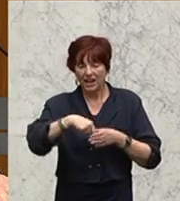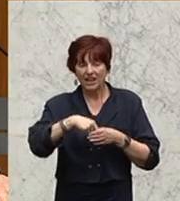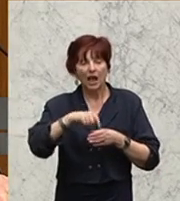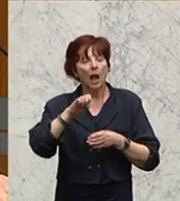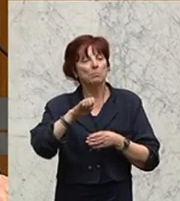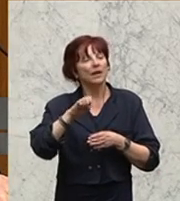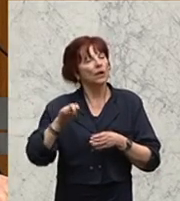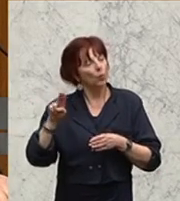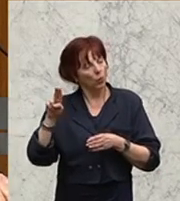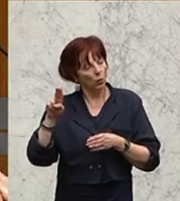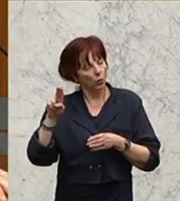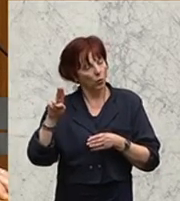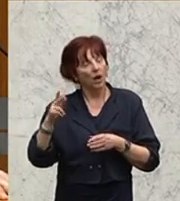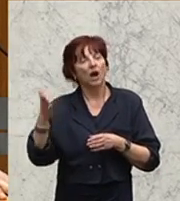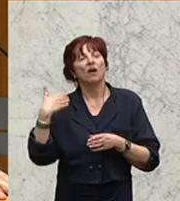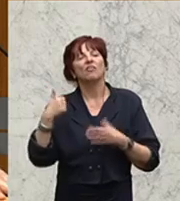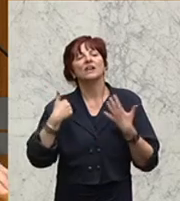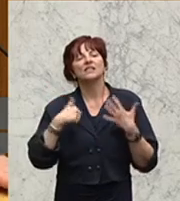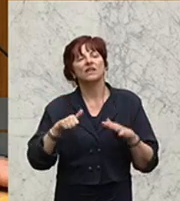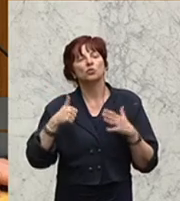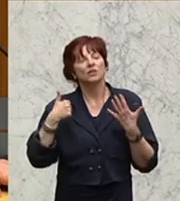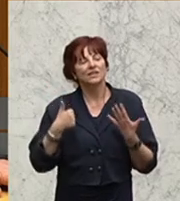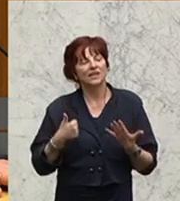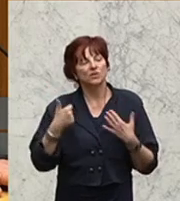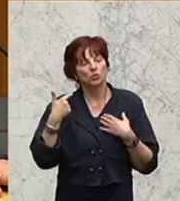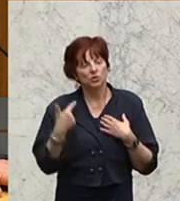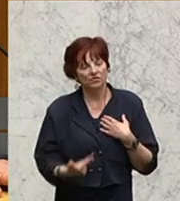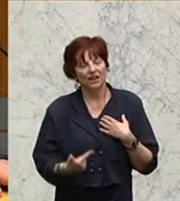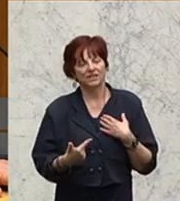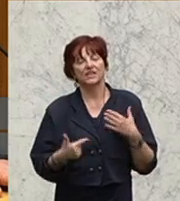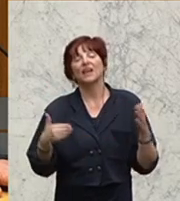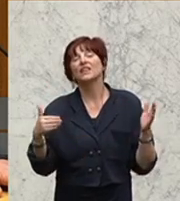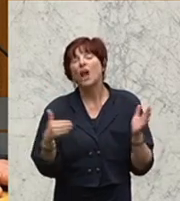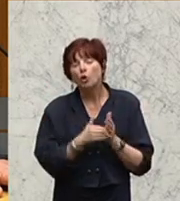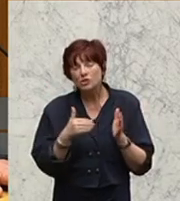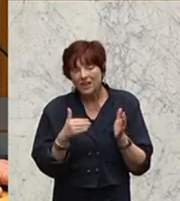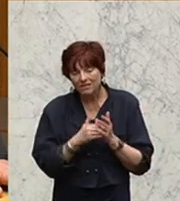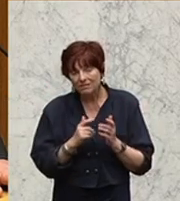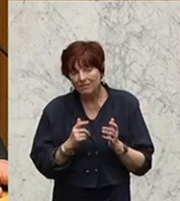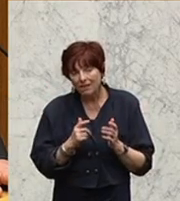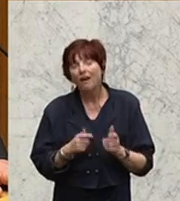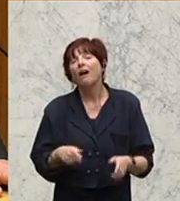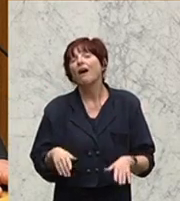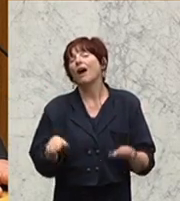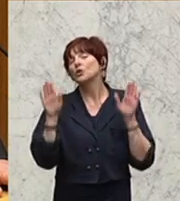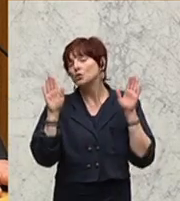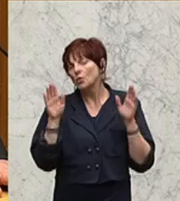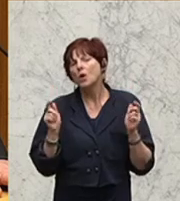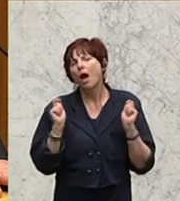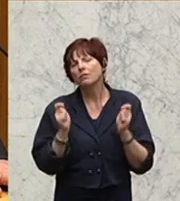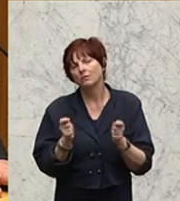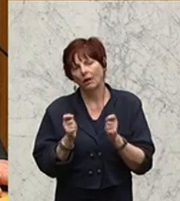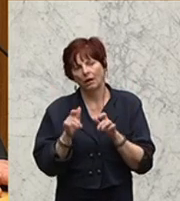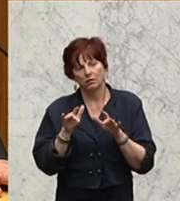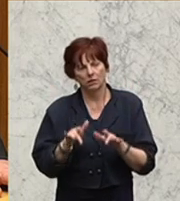Europäischen Union 626.000 Asylanträge. Das bedeutet